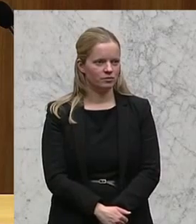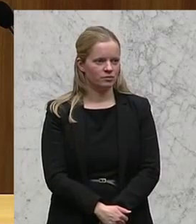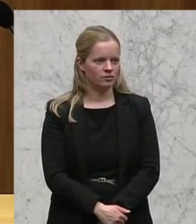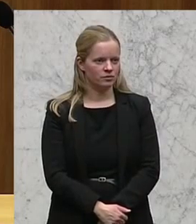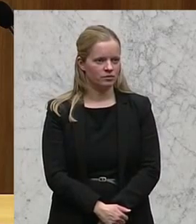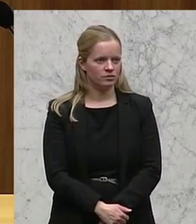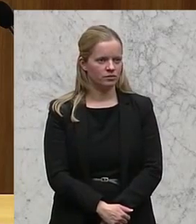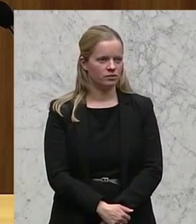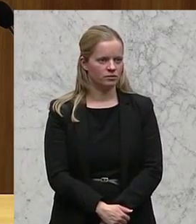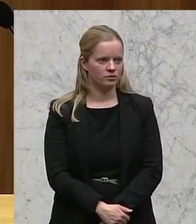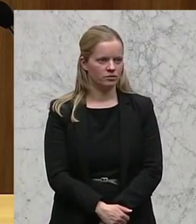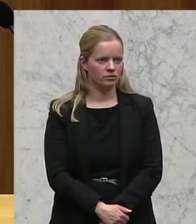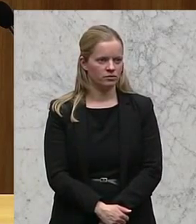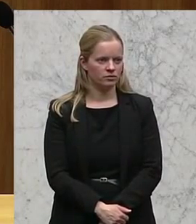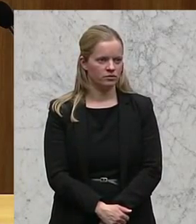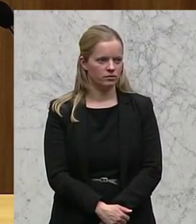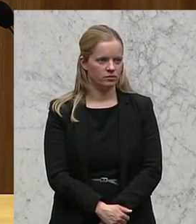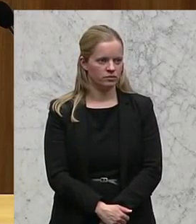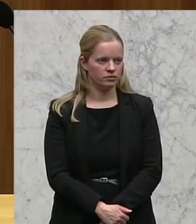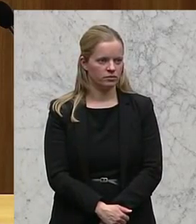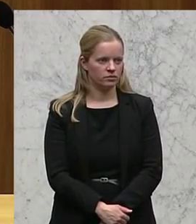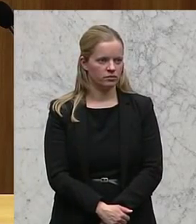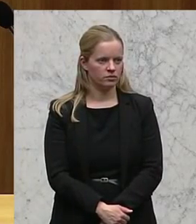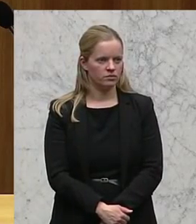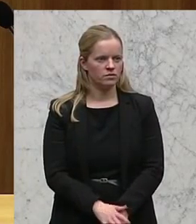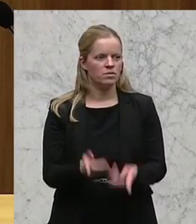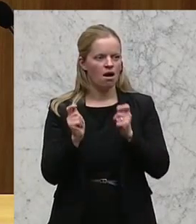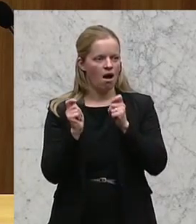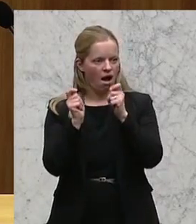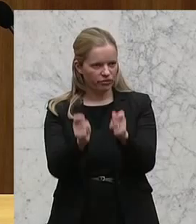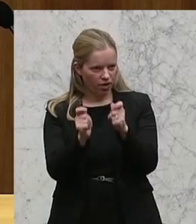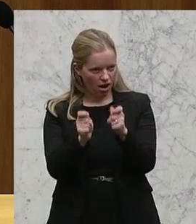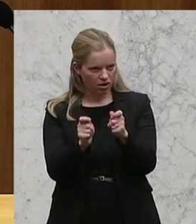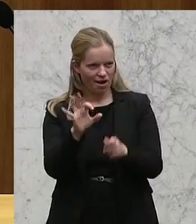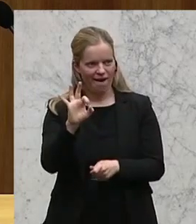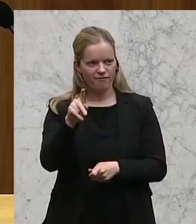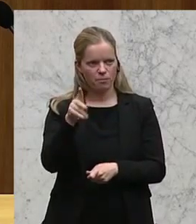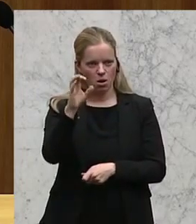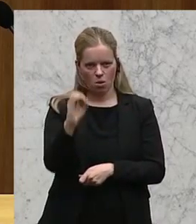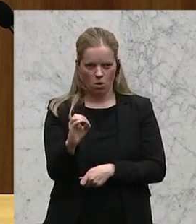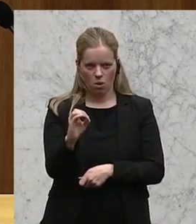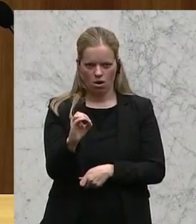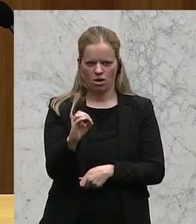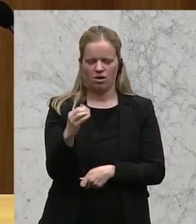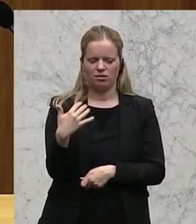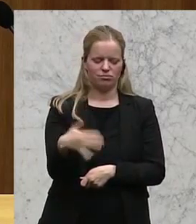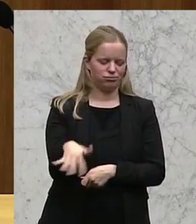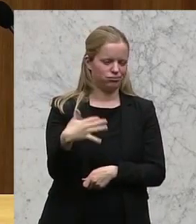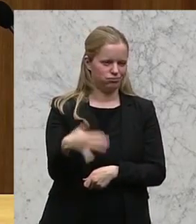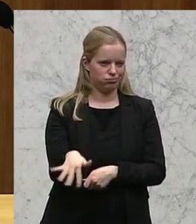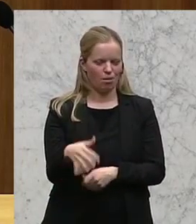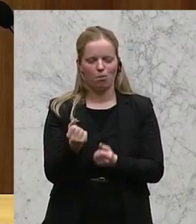Aber, das möchte ich auch ganz klar sagen, der Antrag der FPÖ ist dermaßen polemisch und die